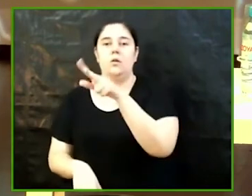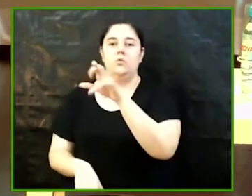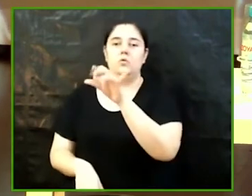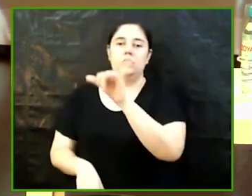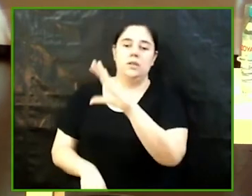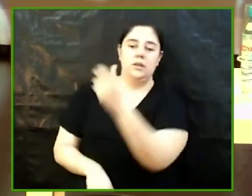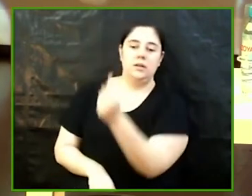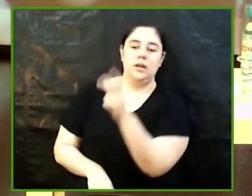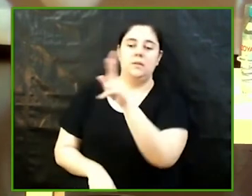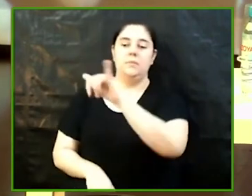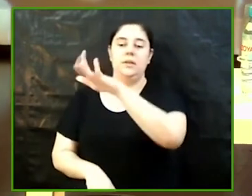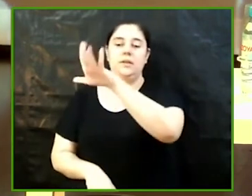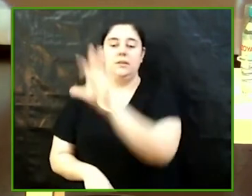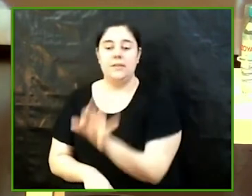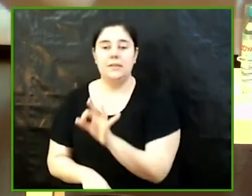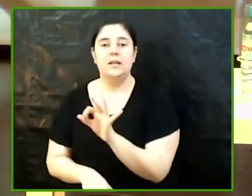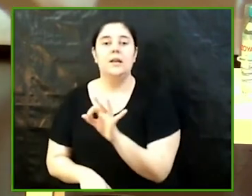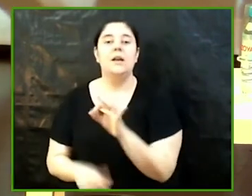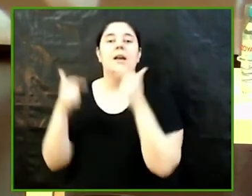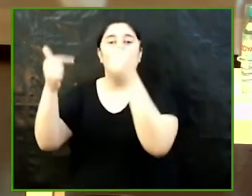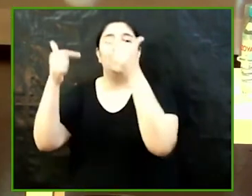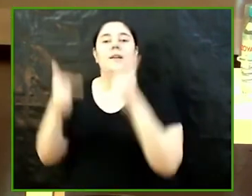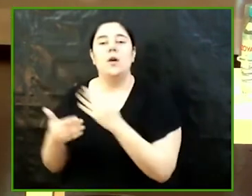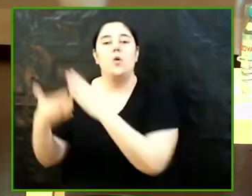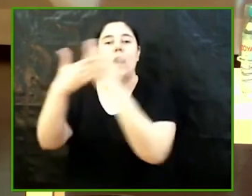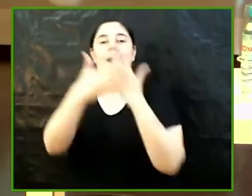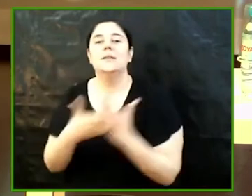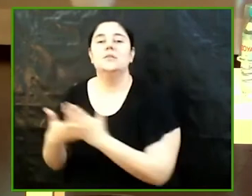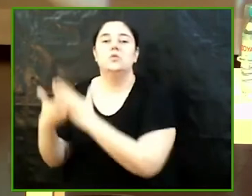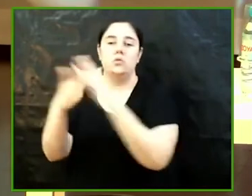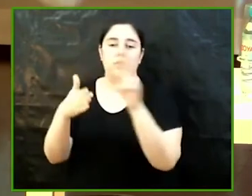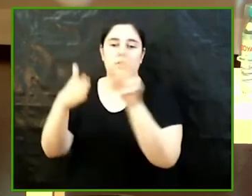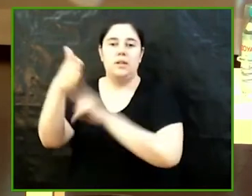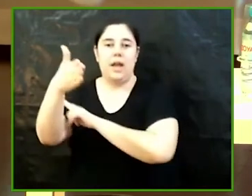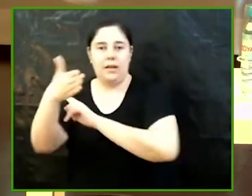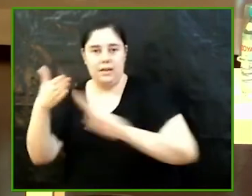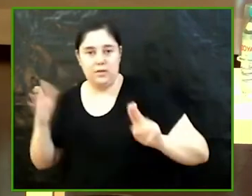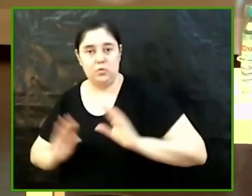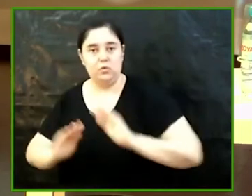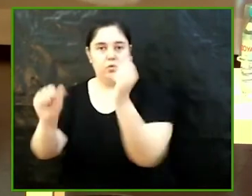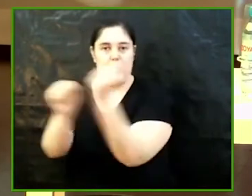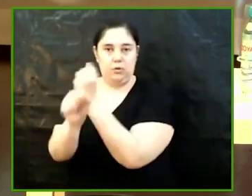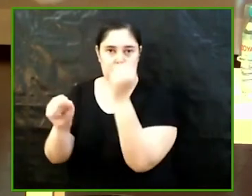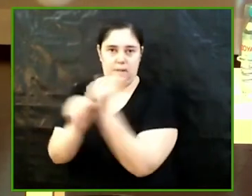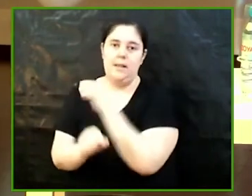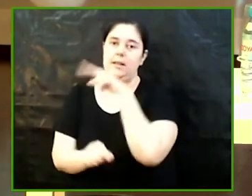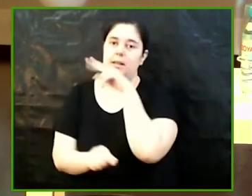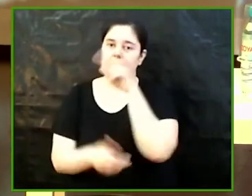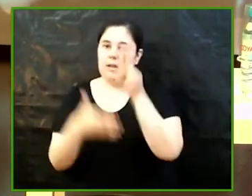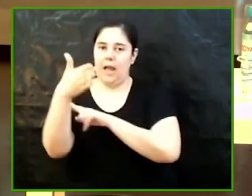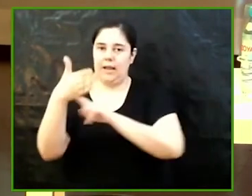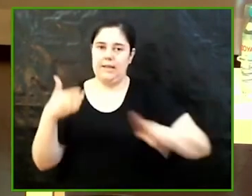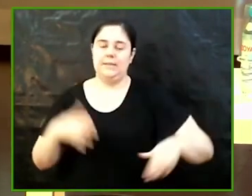del grau d'Estudis Anglesos amb el treball The Representation of Male Character in Judith Drakes